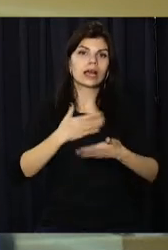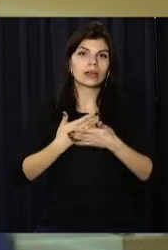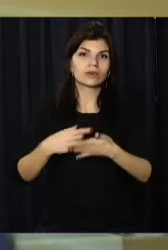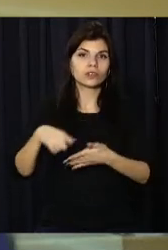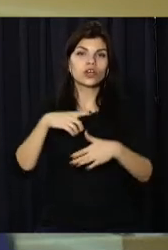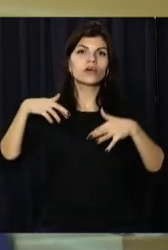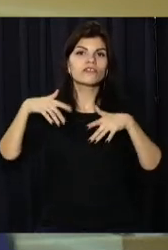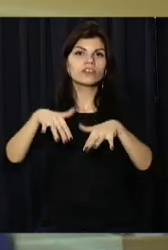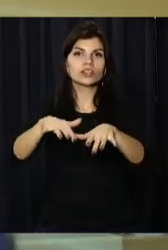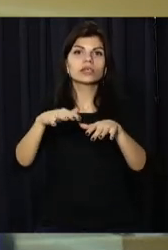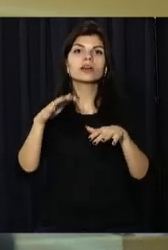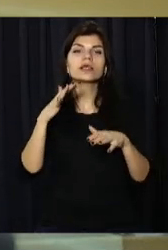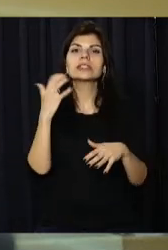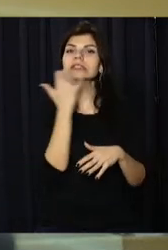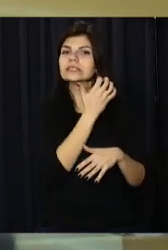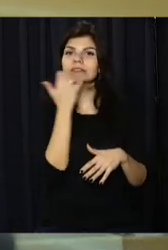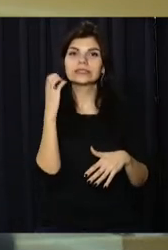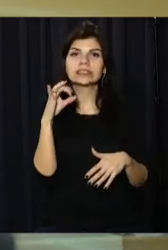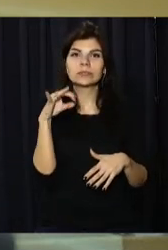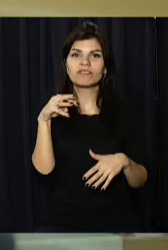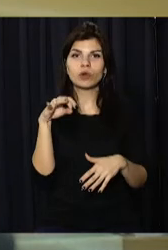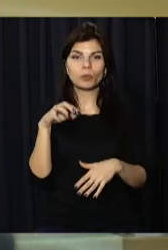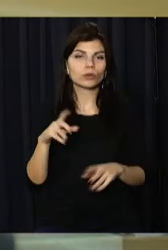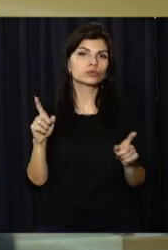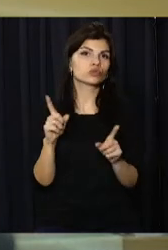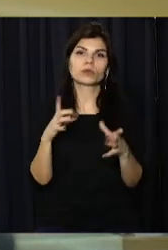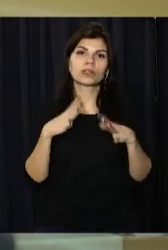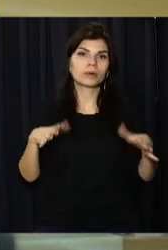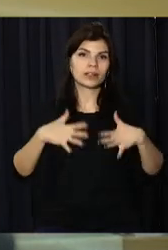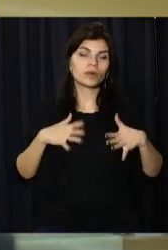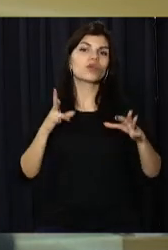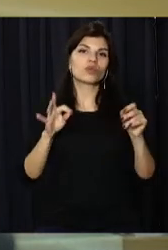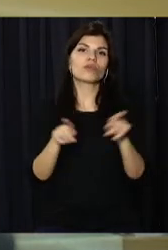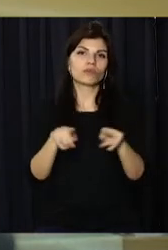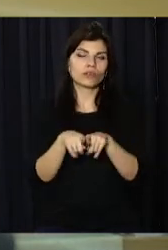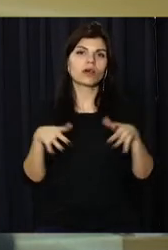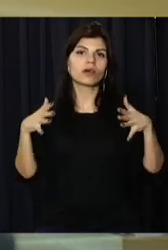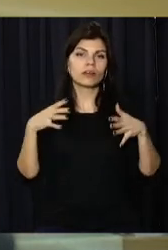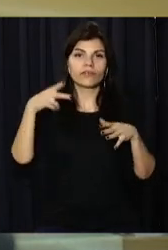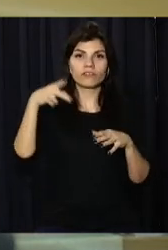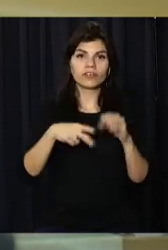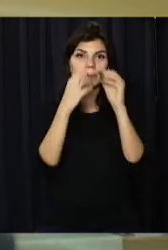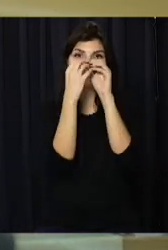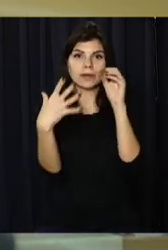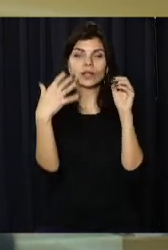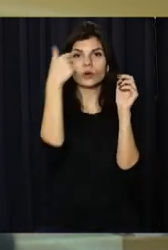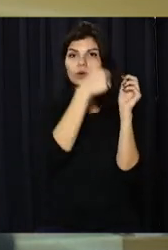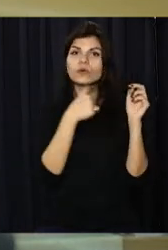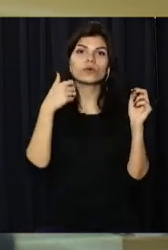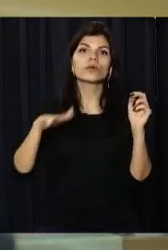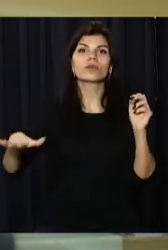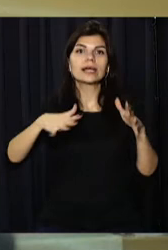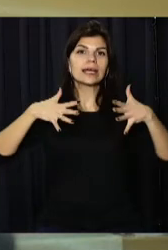вийшли на вулиці Сімферополя, щоб не допустити анексію Криму. Та вона все одно сталася. У 2015-му в